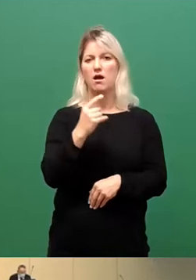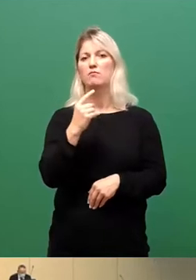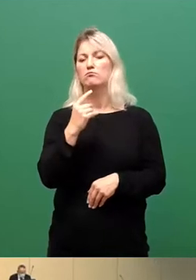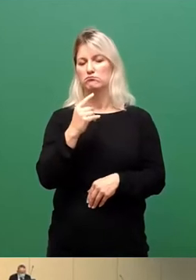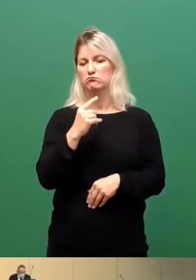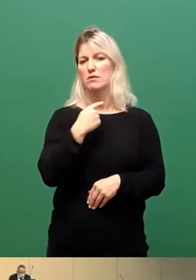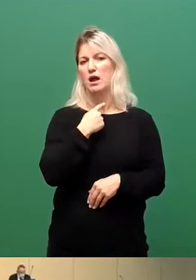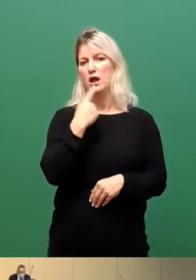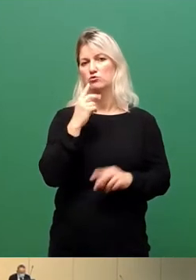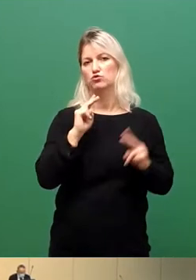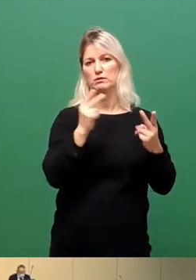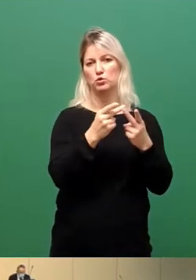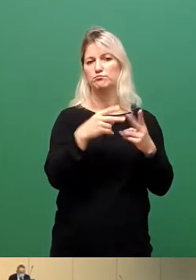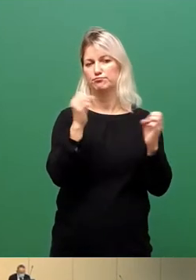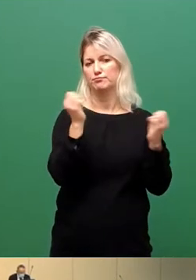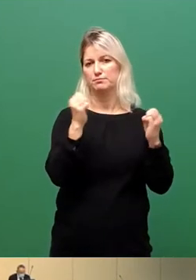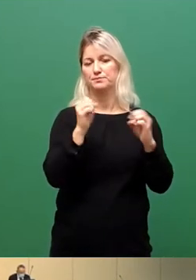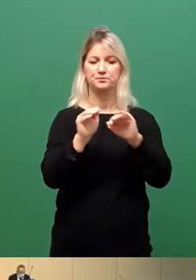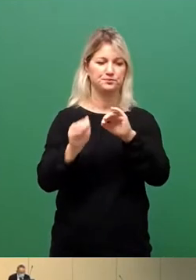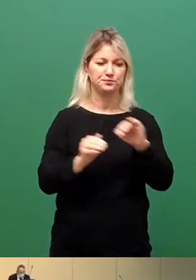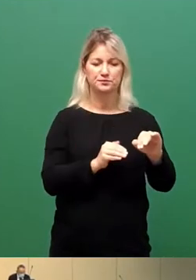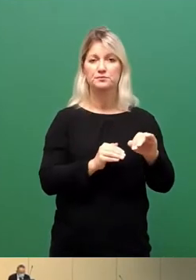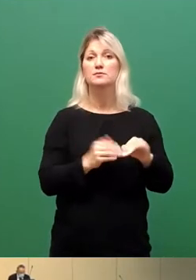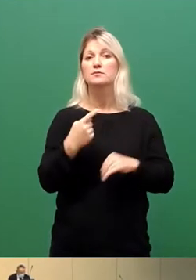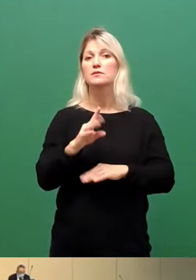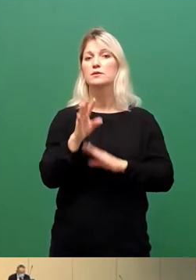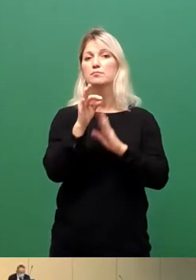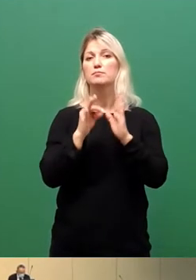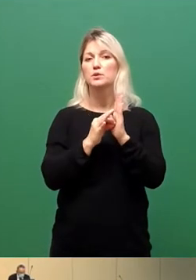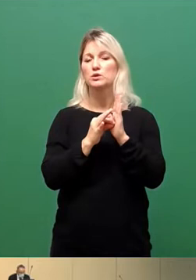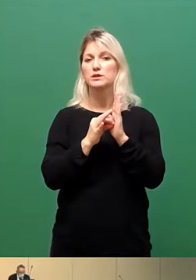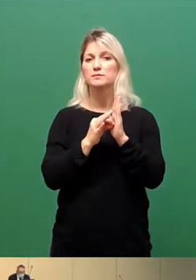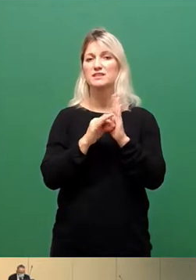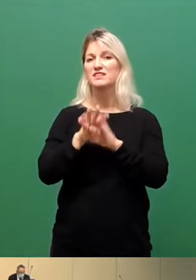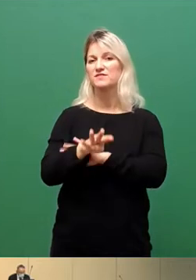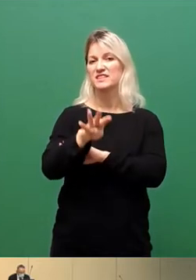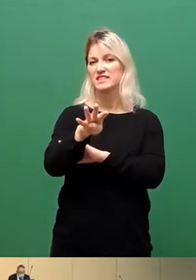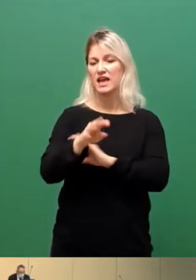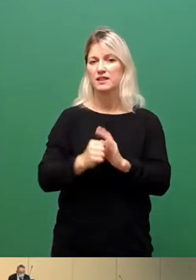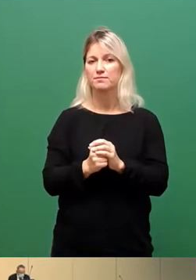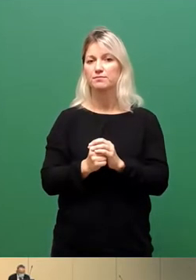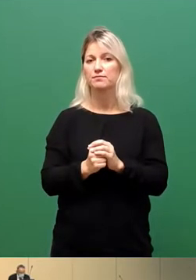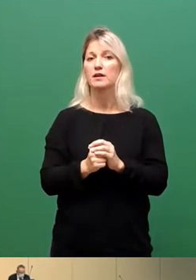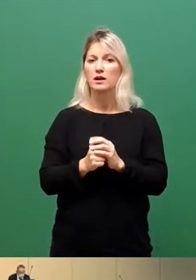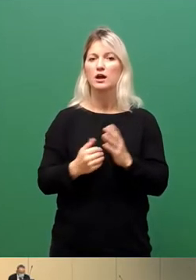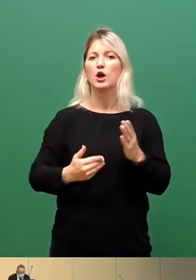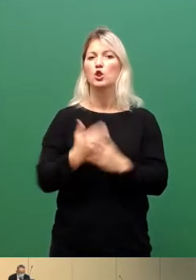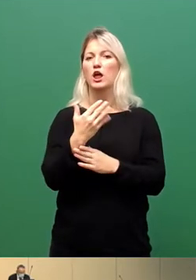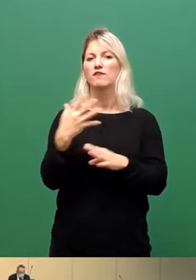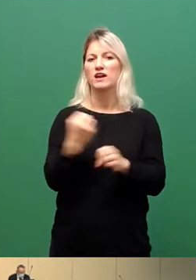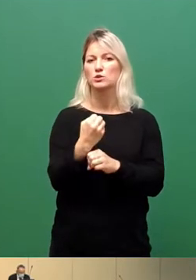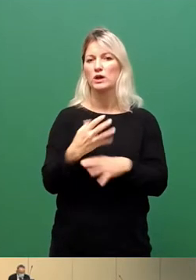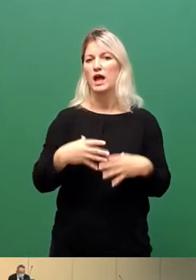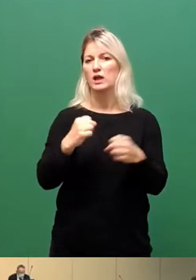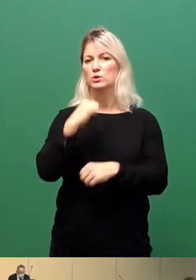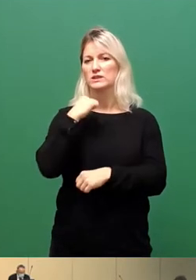Wir kommen zum Tagesordnungspunkt 14, Neufassung der Rettungsdienstgebührensatzung der Landeshauptstadt Dresden.